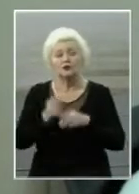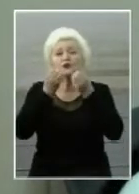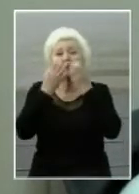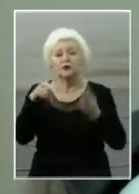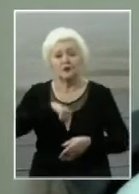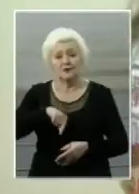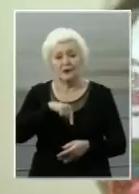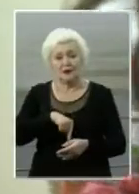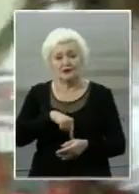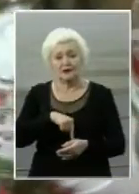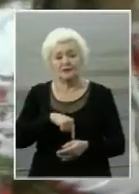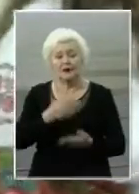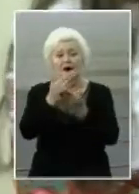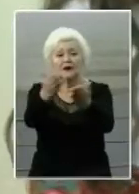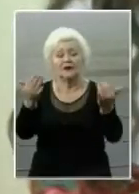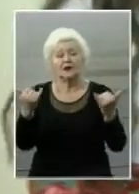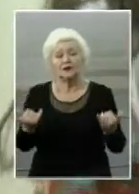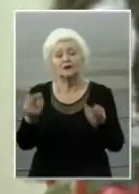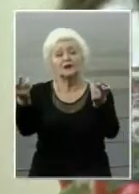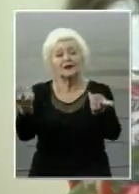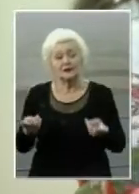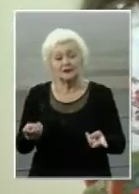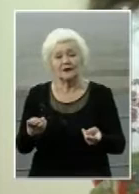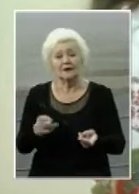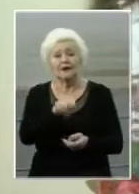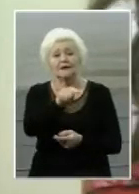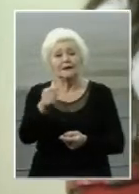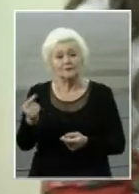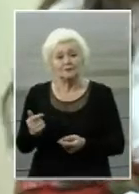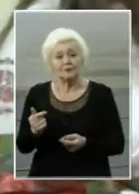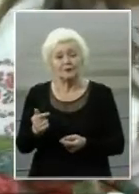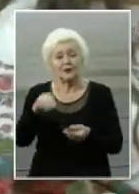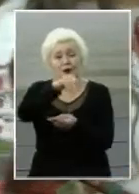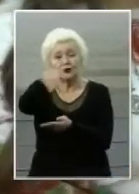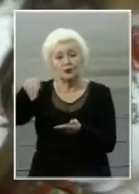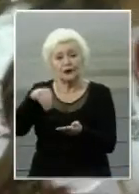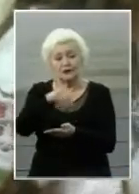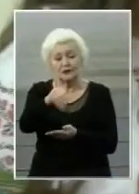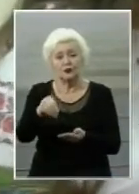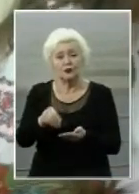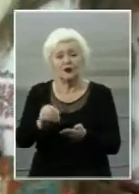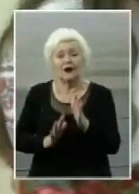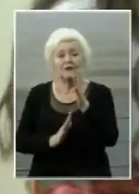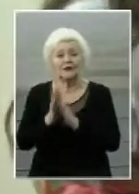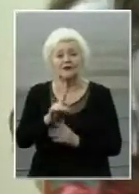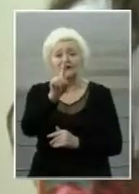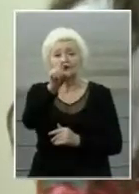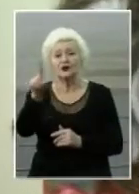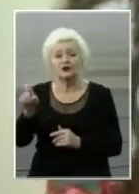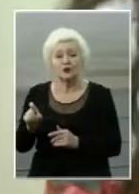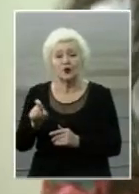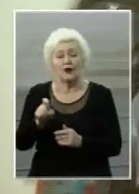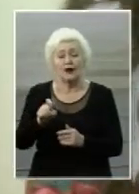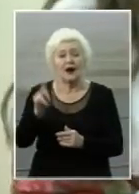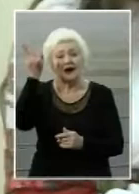настроєм. На ньому зараз лежають три грібини, грудка солі, височі є сто з гречаних млинців